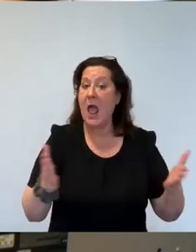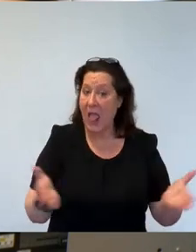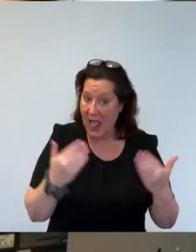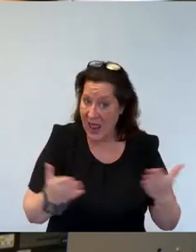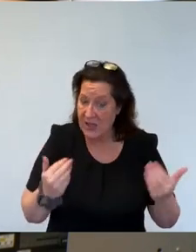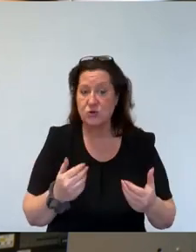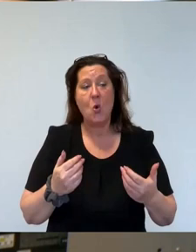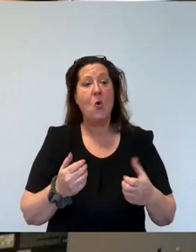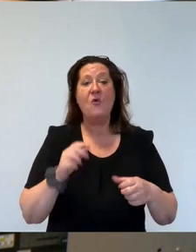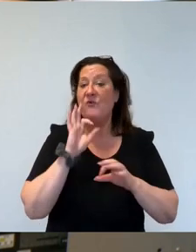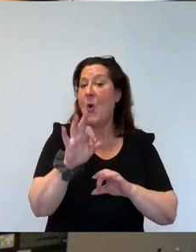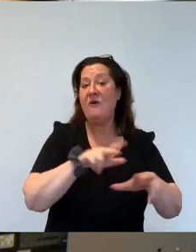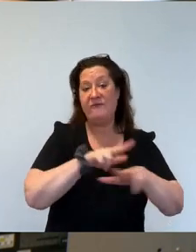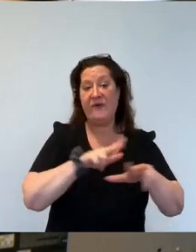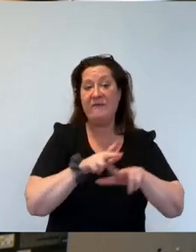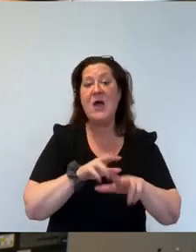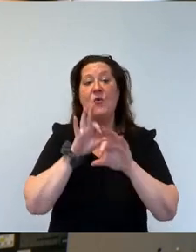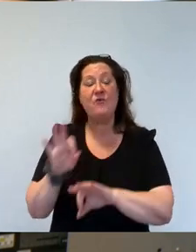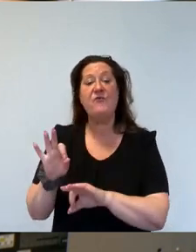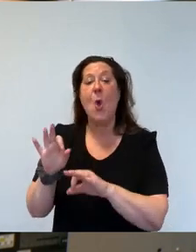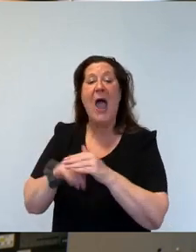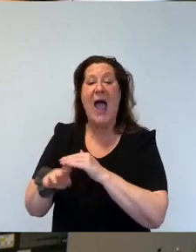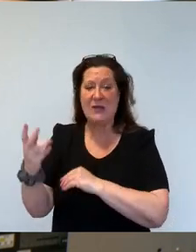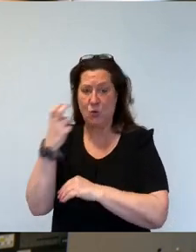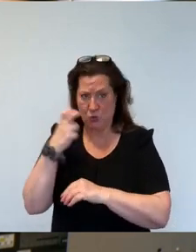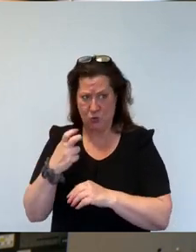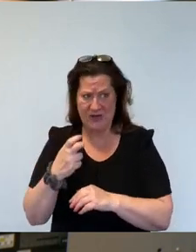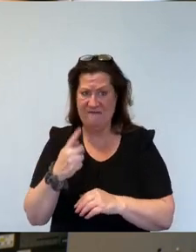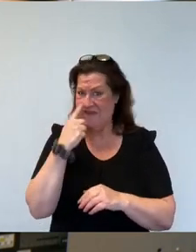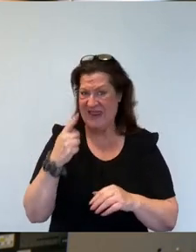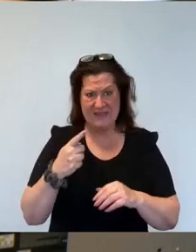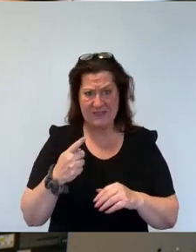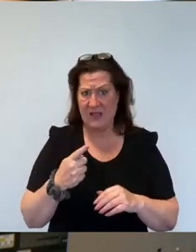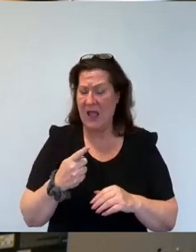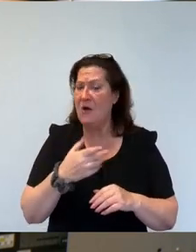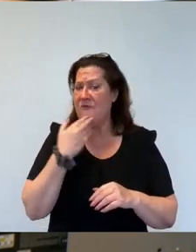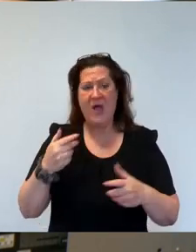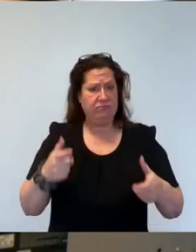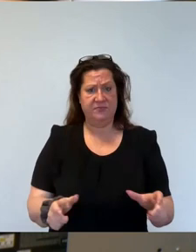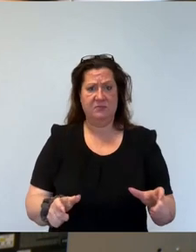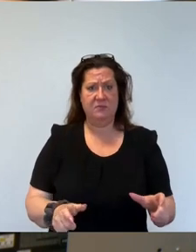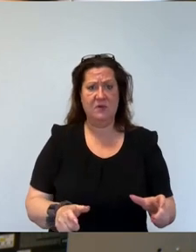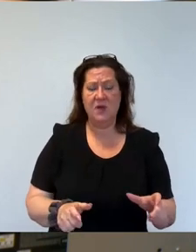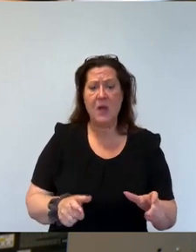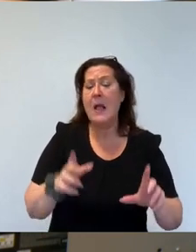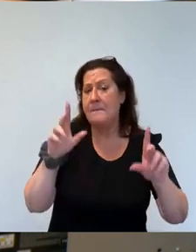und für die Asylsuchenden, wenn sie denn keine Einschränkungen hat, die letztlich nur gängeln sollen und ein